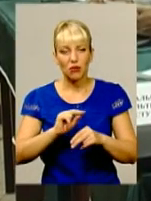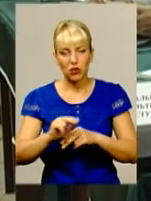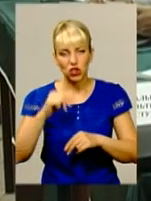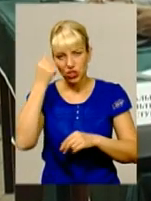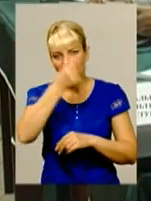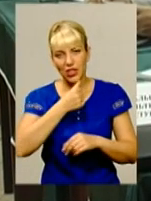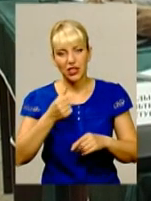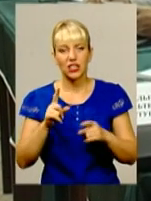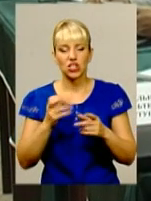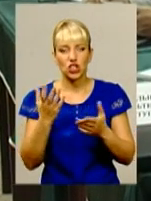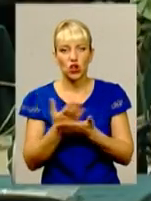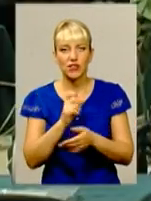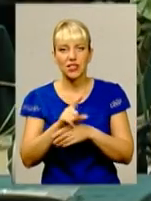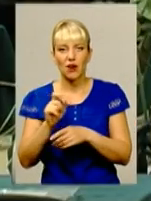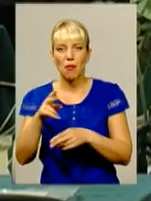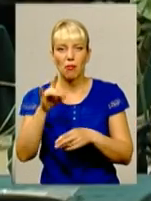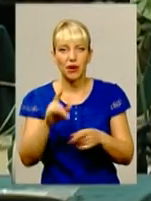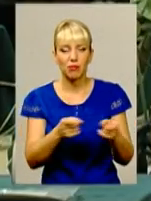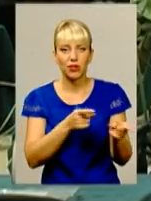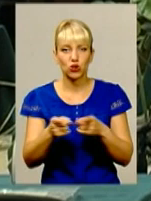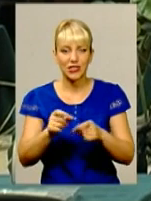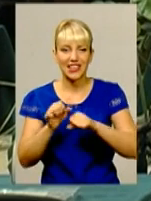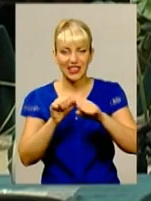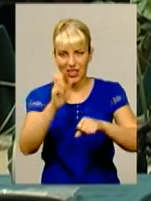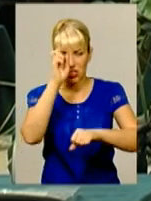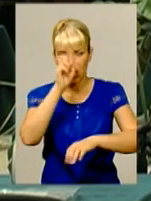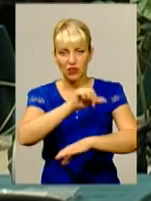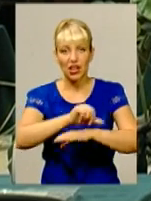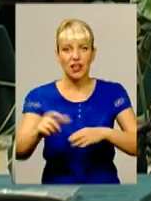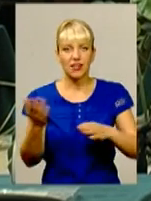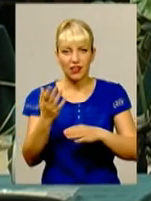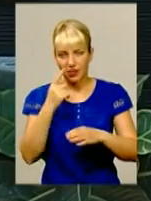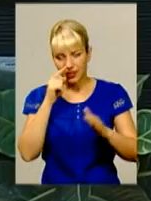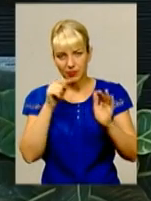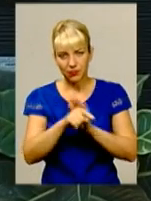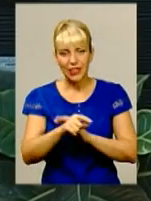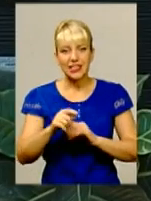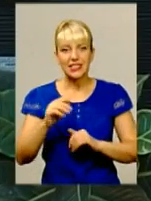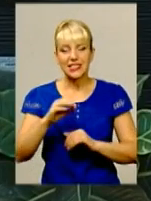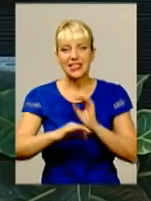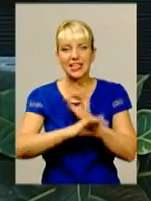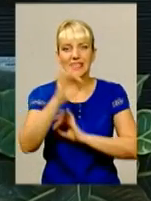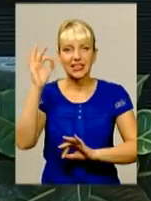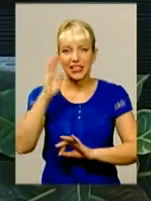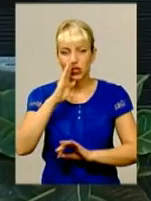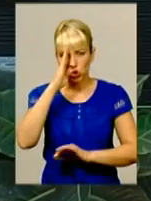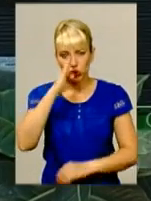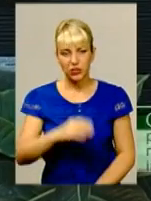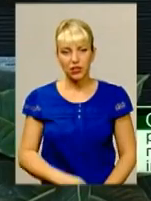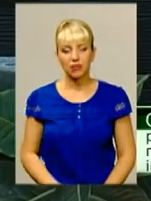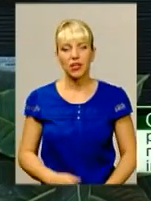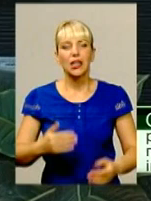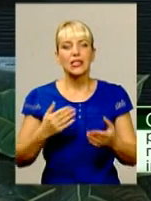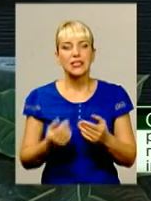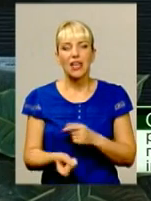підходи при підготовці захисників державних рубежів, на які посягає східний сусід. З'являється нова тактика